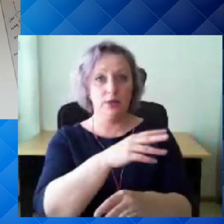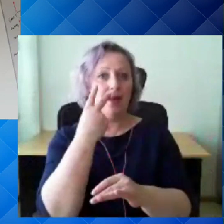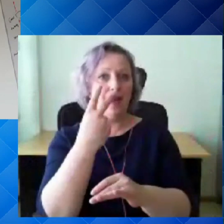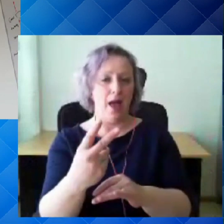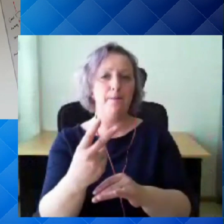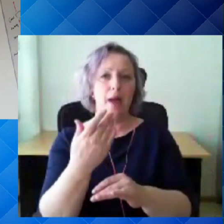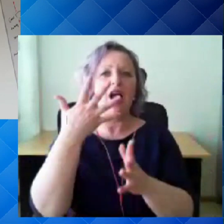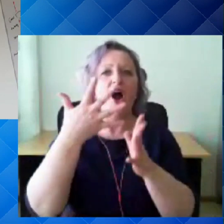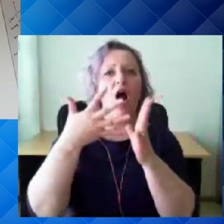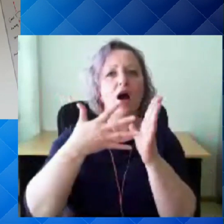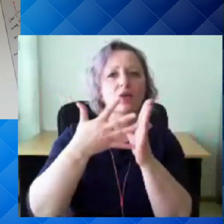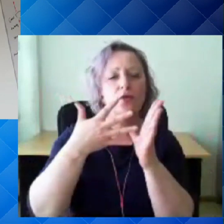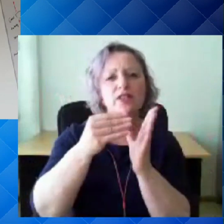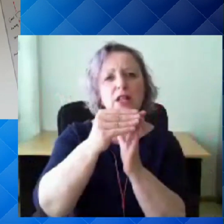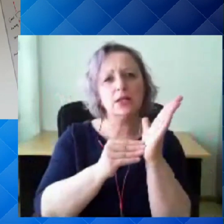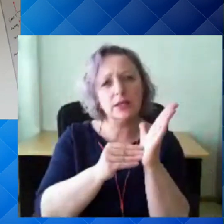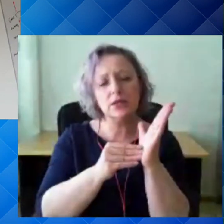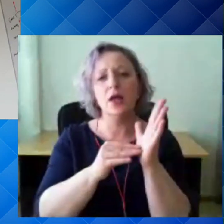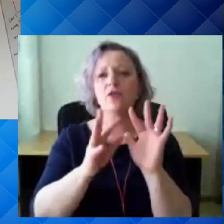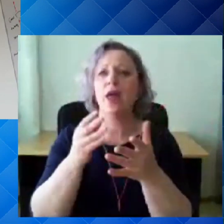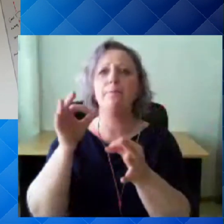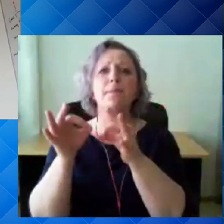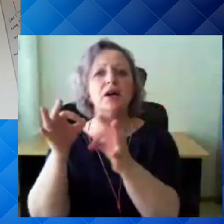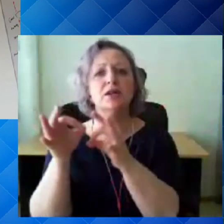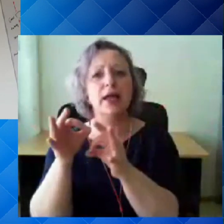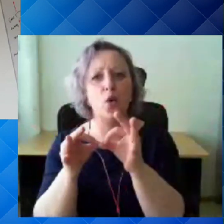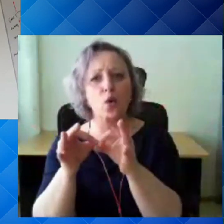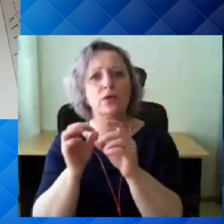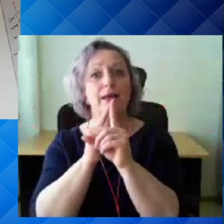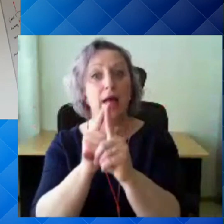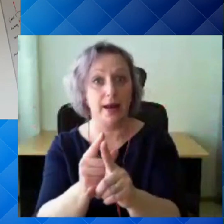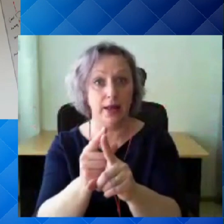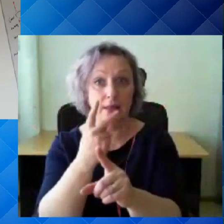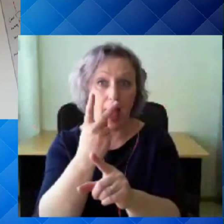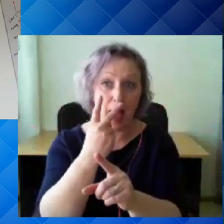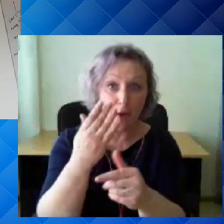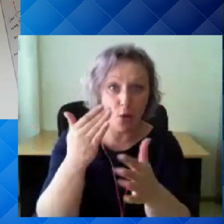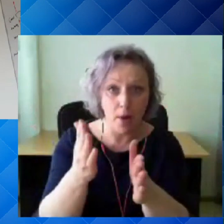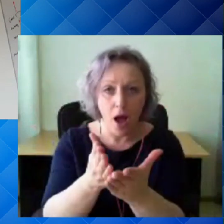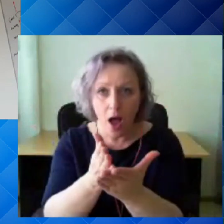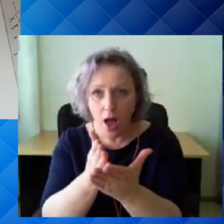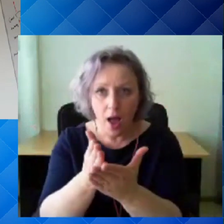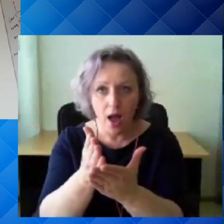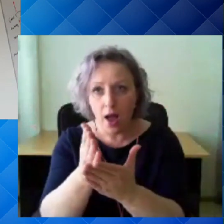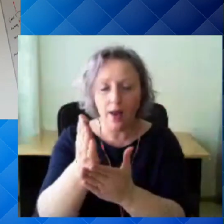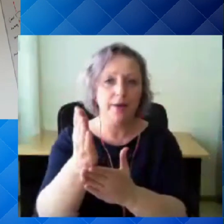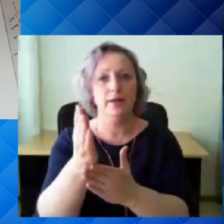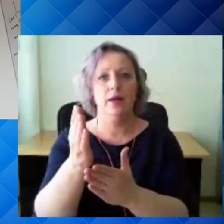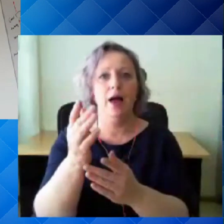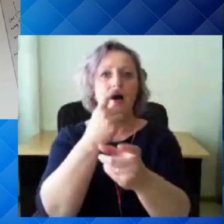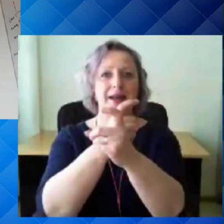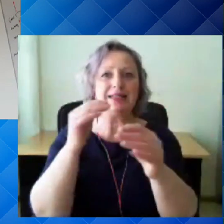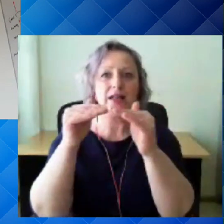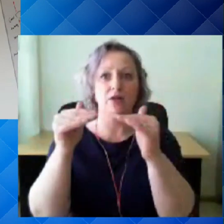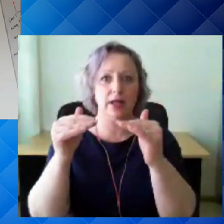statististe näitejate või nende mõõdikute põhjal liikumas seal järgmisele riskitasemele, et siis